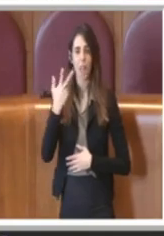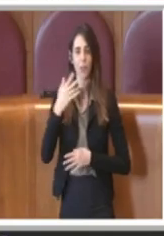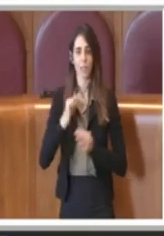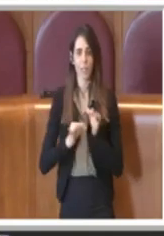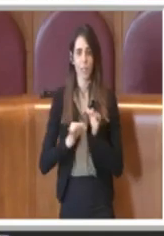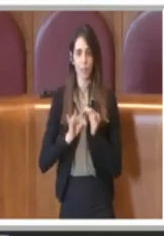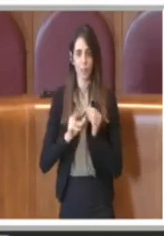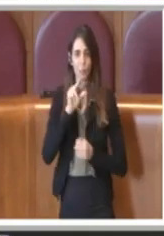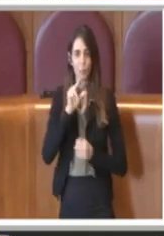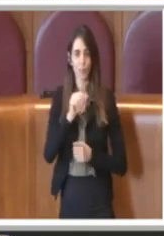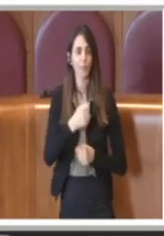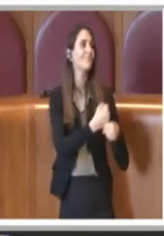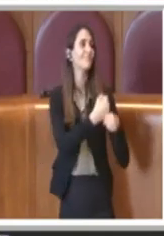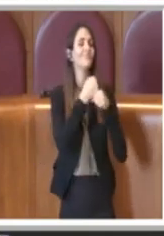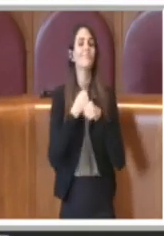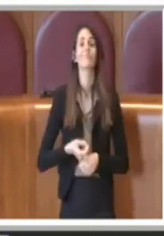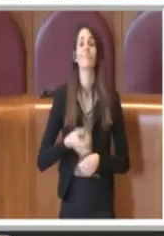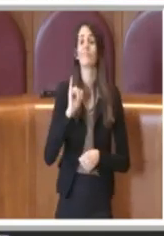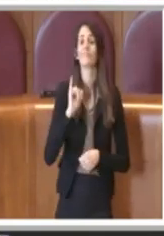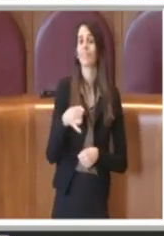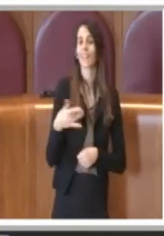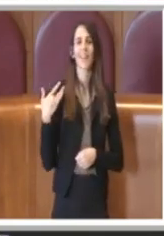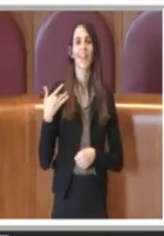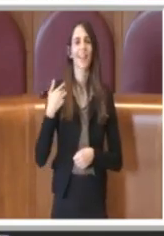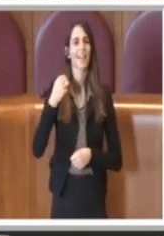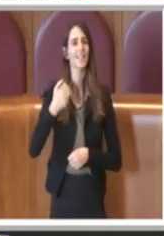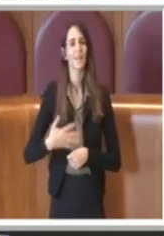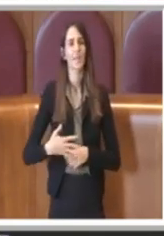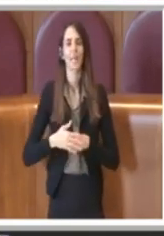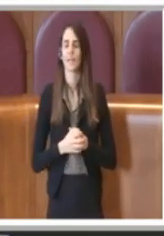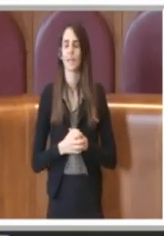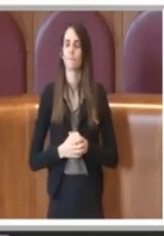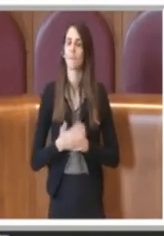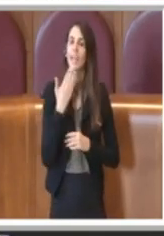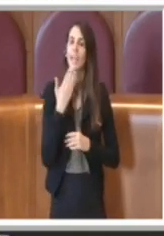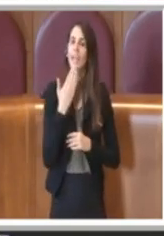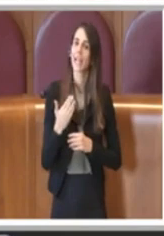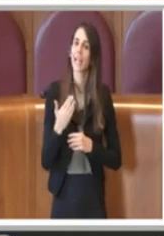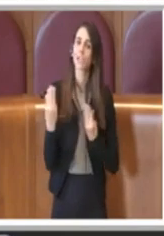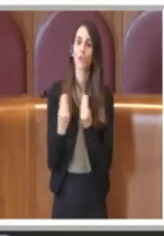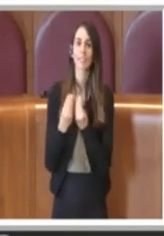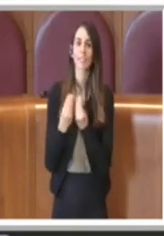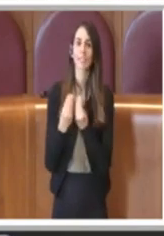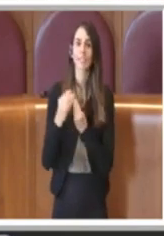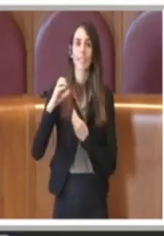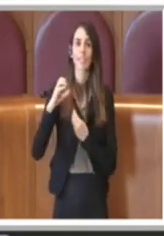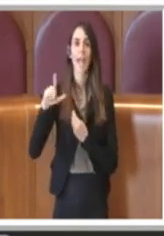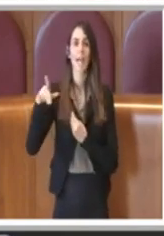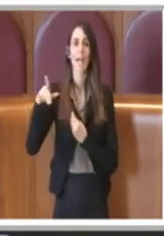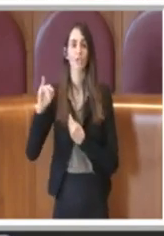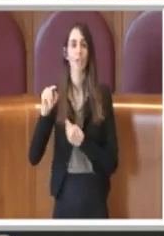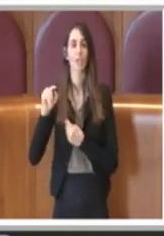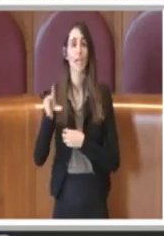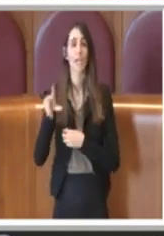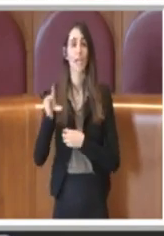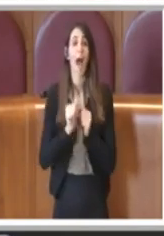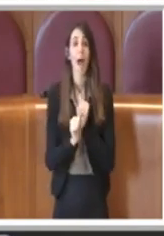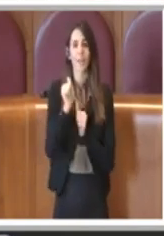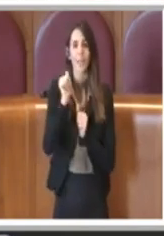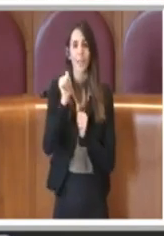Sì, allora, grazie mille, grazie anche alla consigliera Celli che ha anticipato e quindi